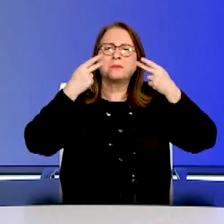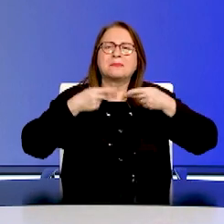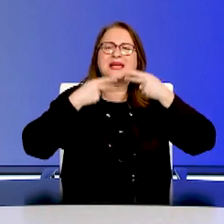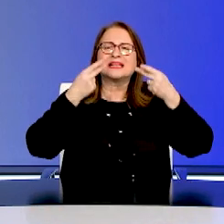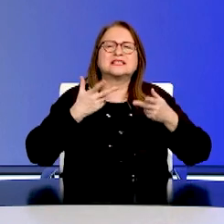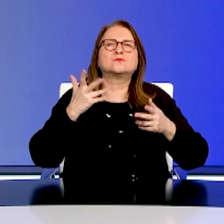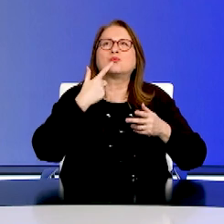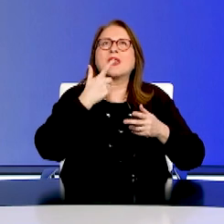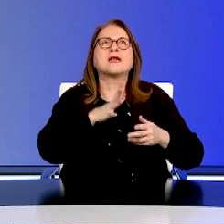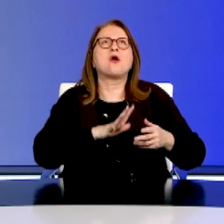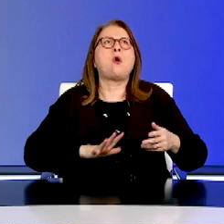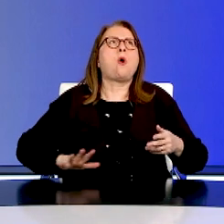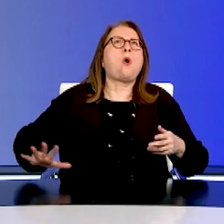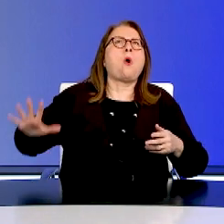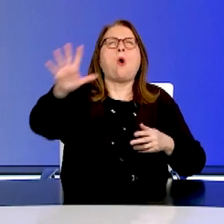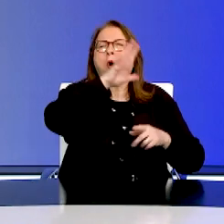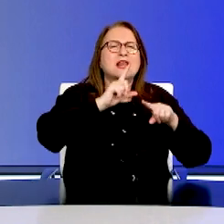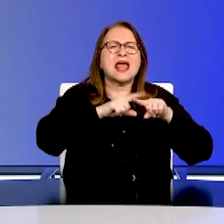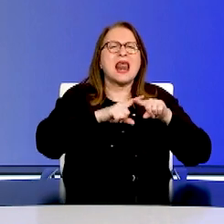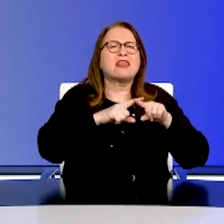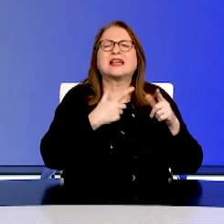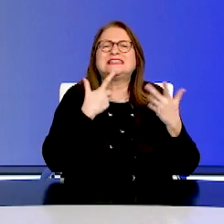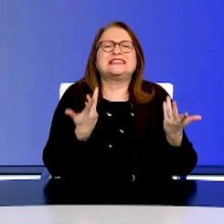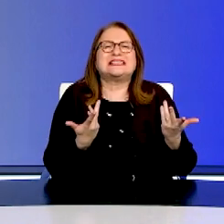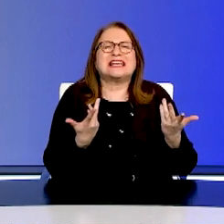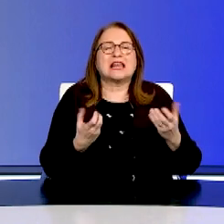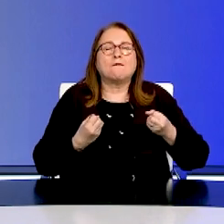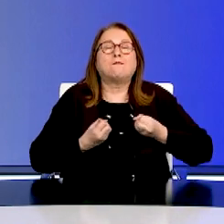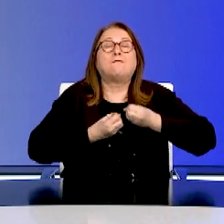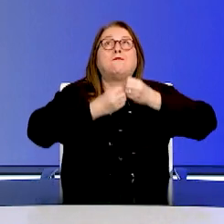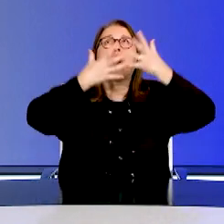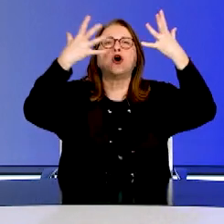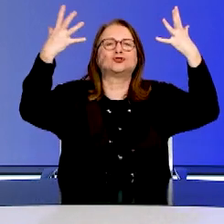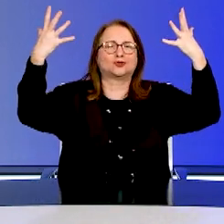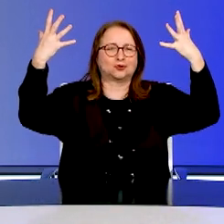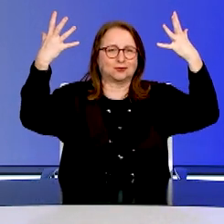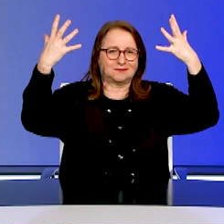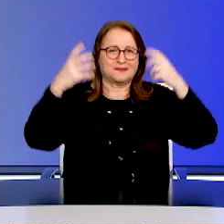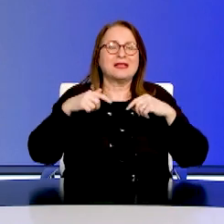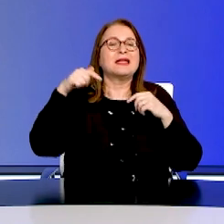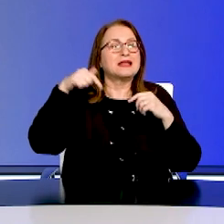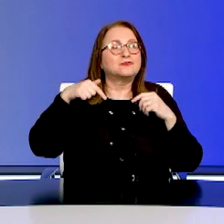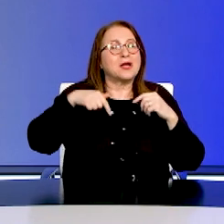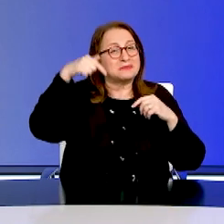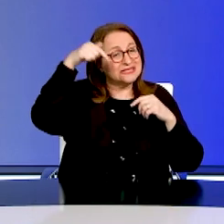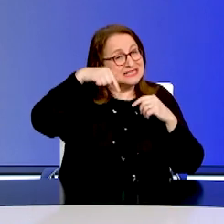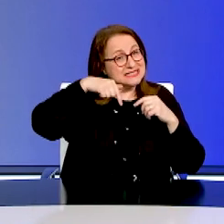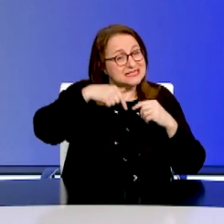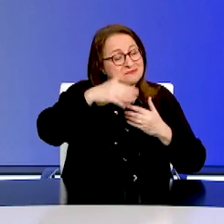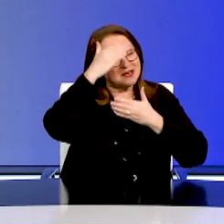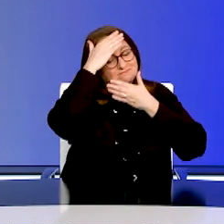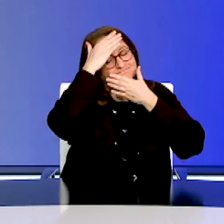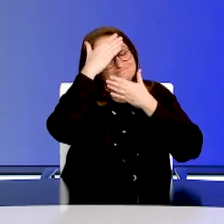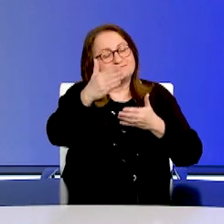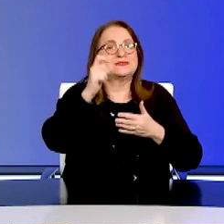Την ιστορία αυτού του τόπου γιορτάζουμε σήμερα. Με περηφάνεια και με σεμνότητα. Τίποτα από όσα κερδίσαμε μέχρι τώρα